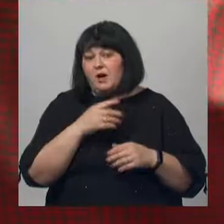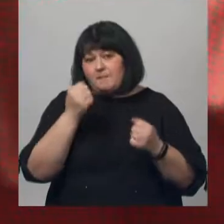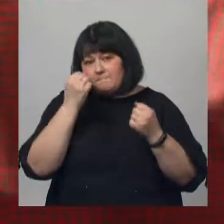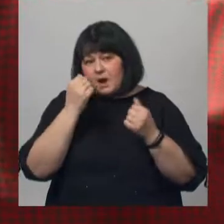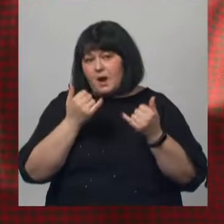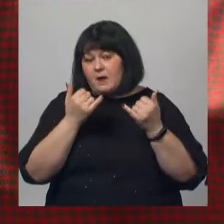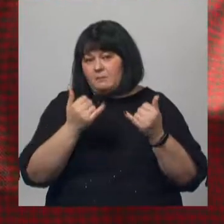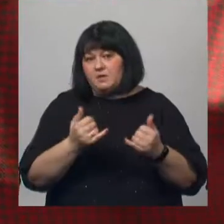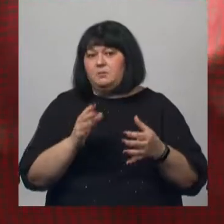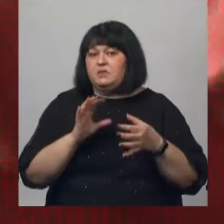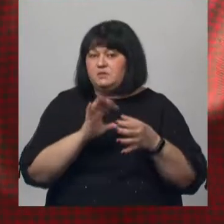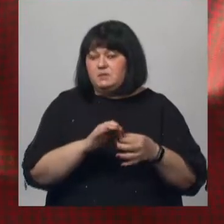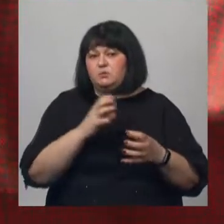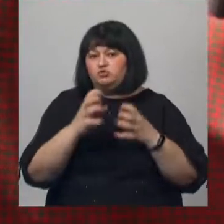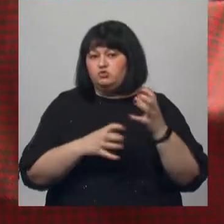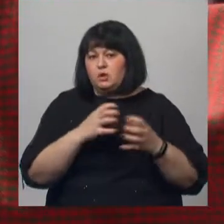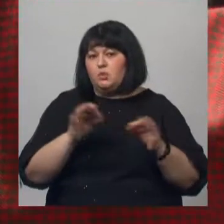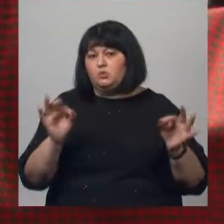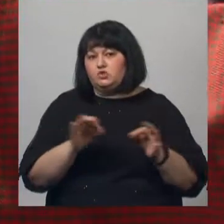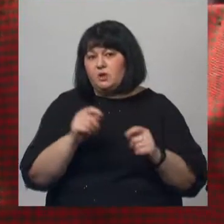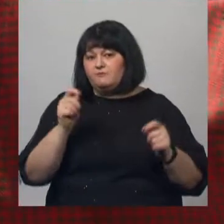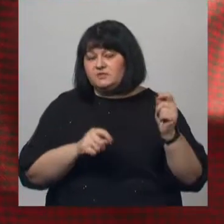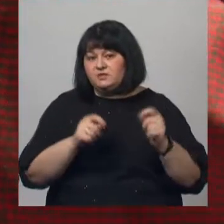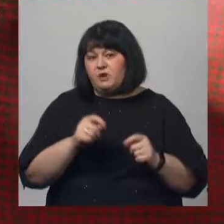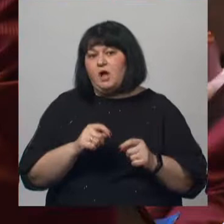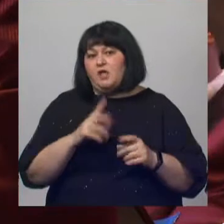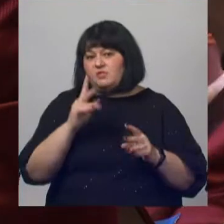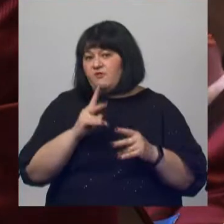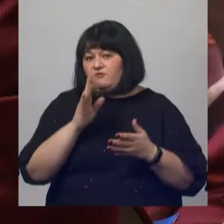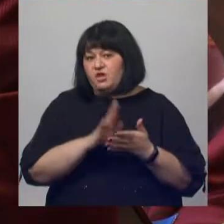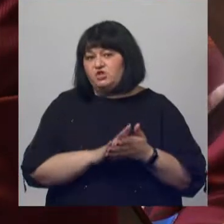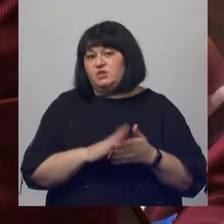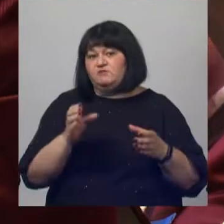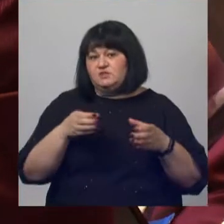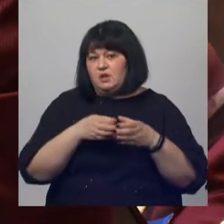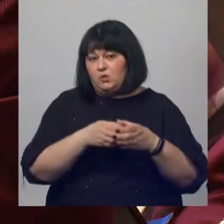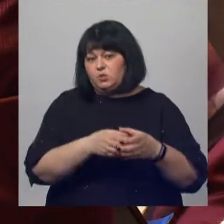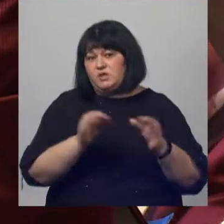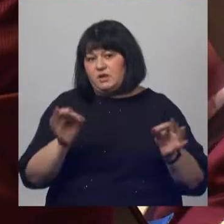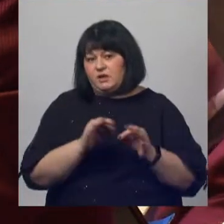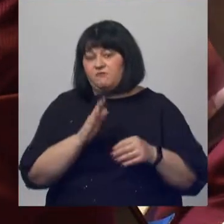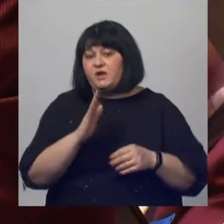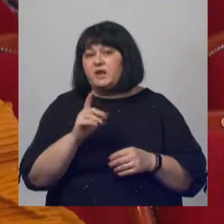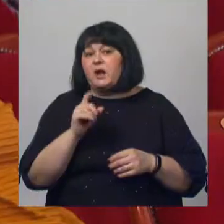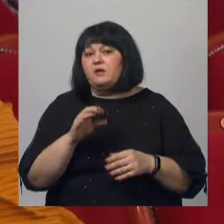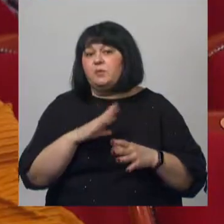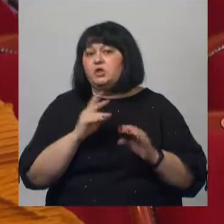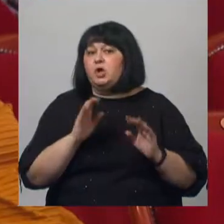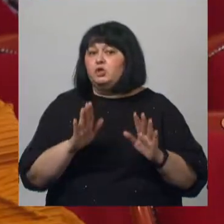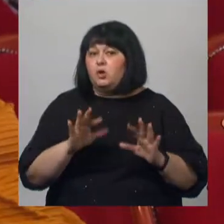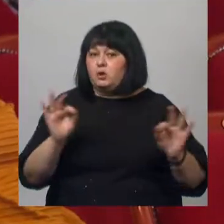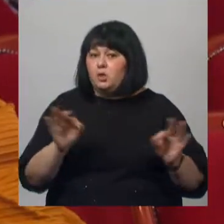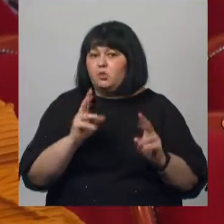филармония присоединилась к международному музыкальному фестивалю навечно в строю с оркестром. Валерий Халилов был не только дирижером, но и